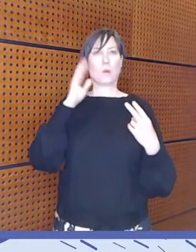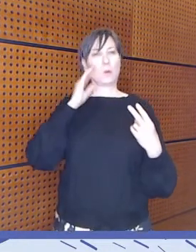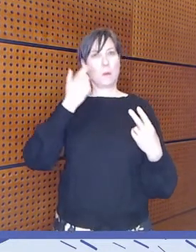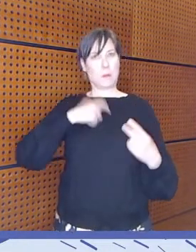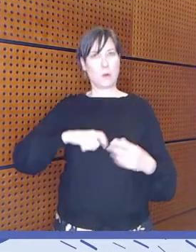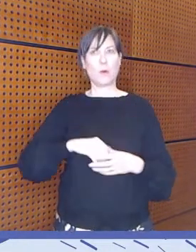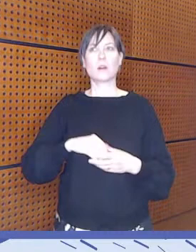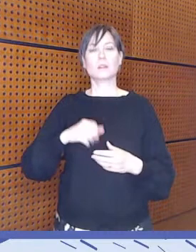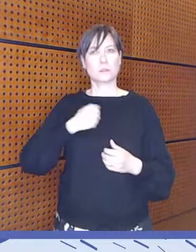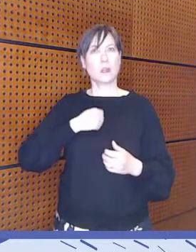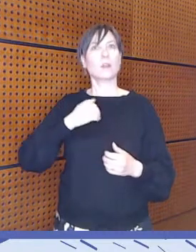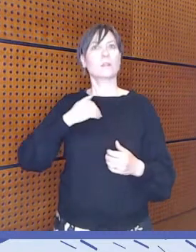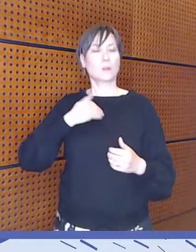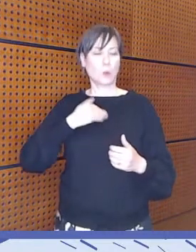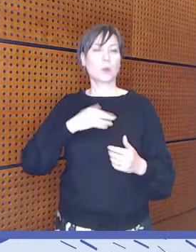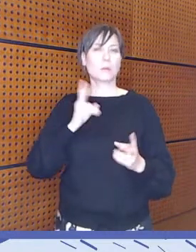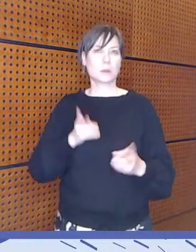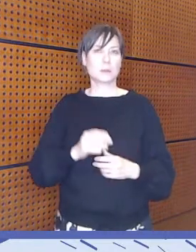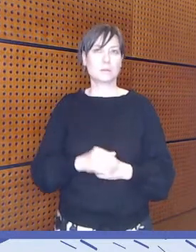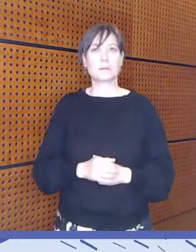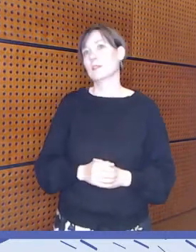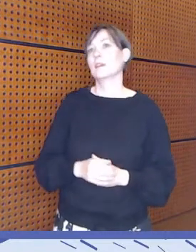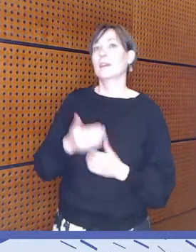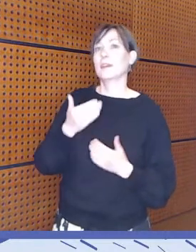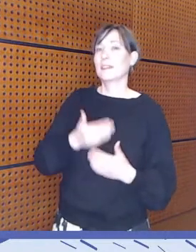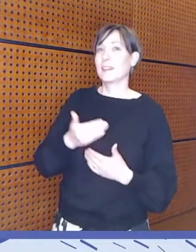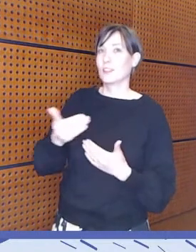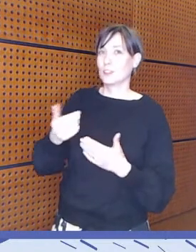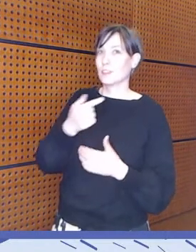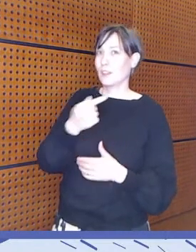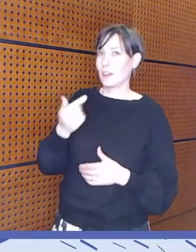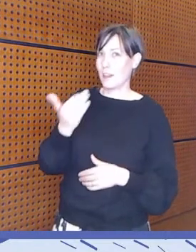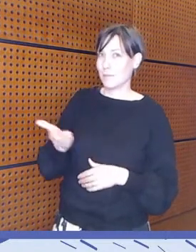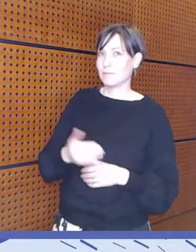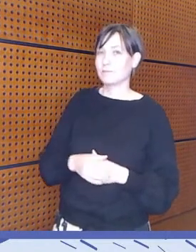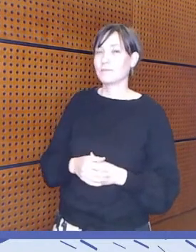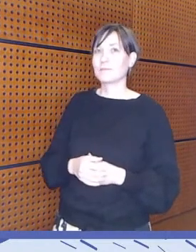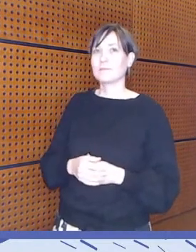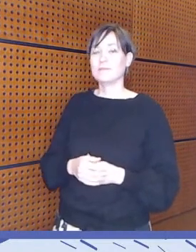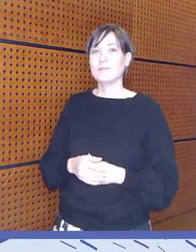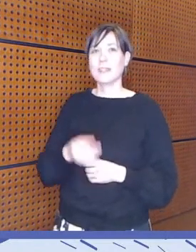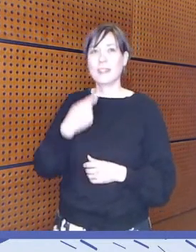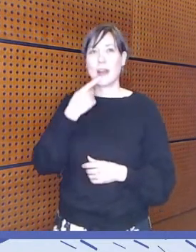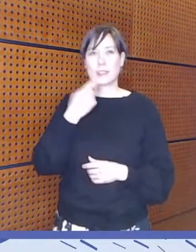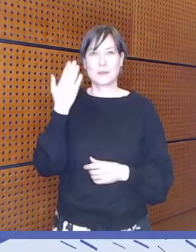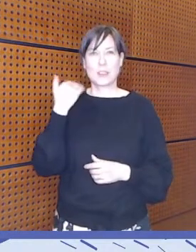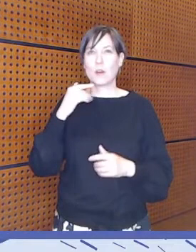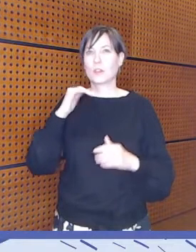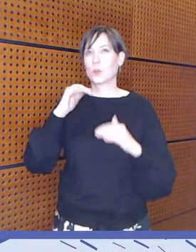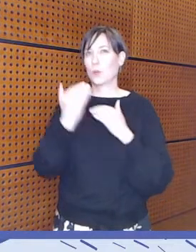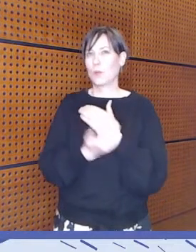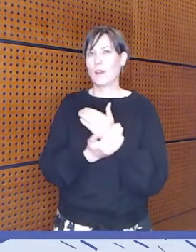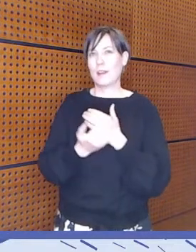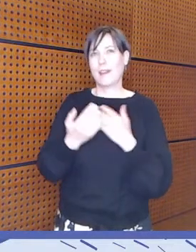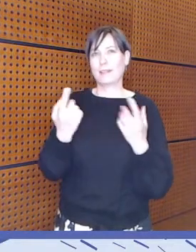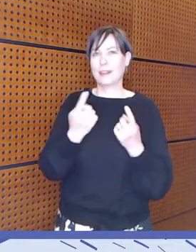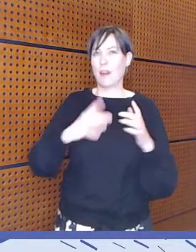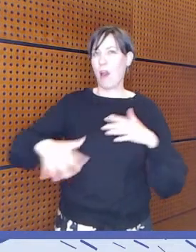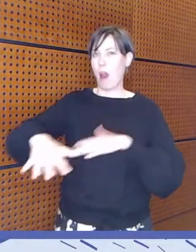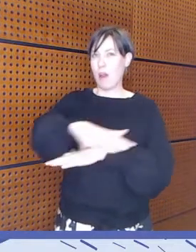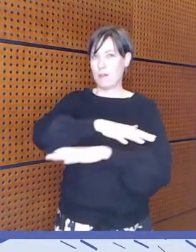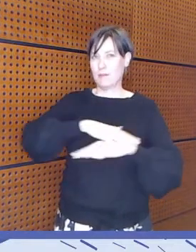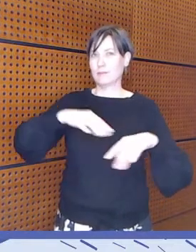Kiitos tästä myös. Tarja Porsanger tosiaan mainitsi tämän turvallisen tilan ja tämä on